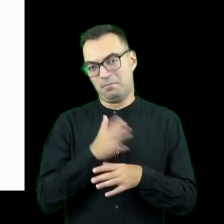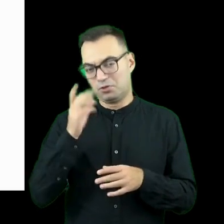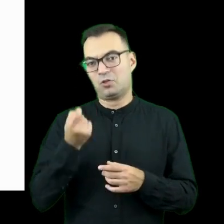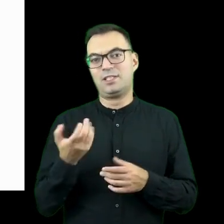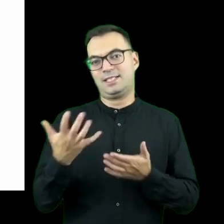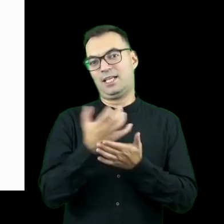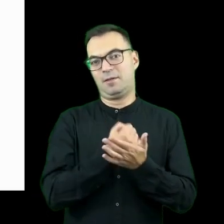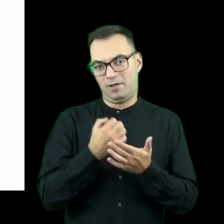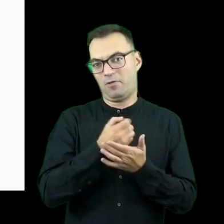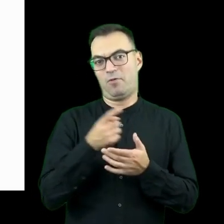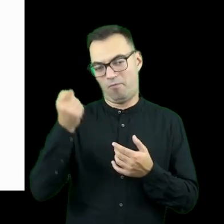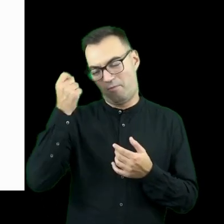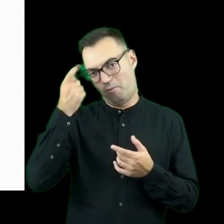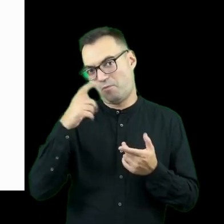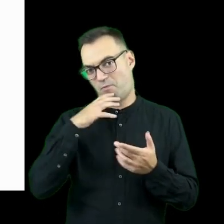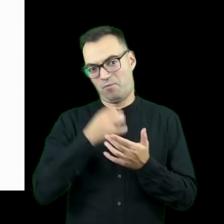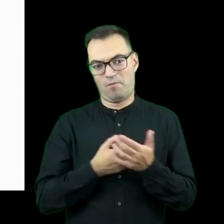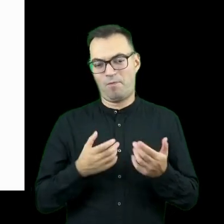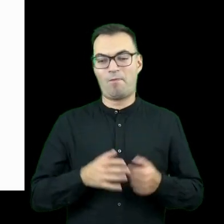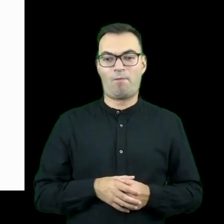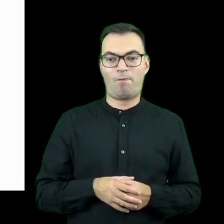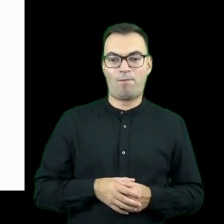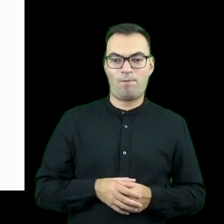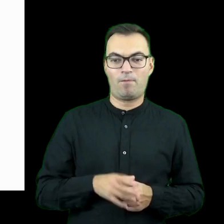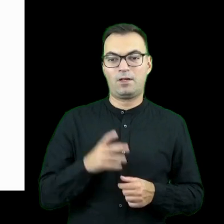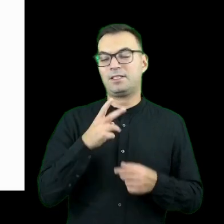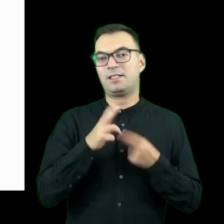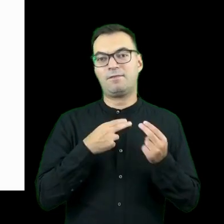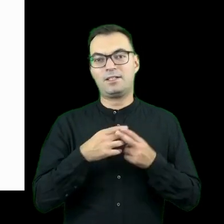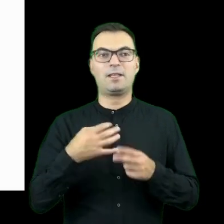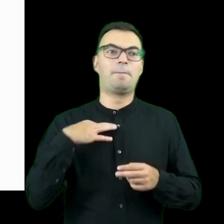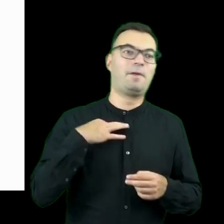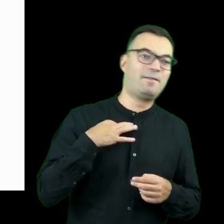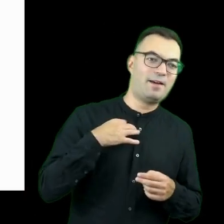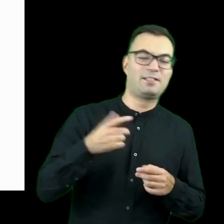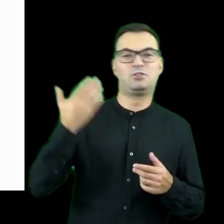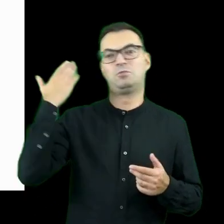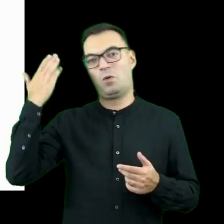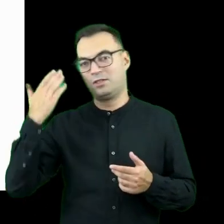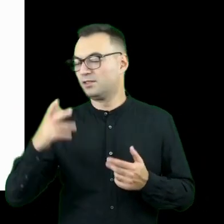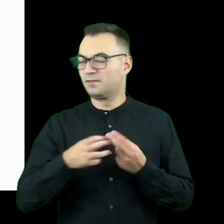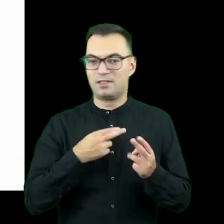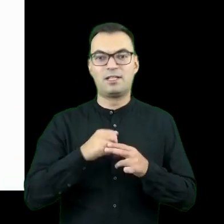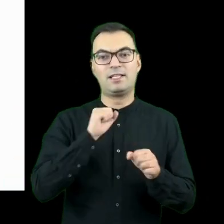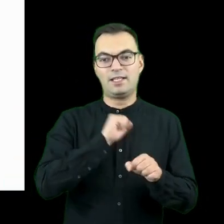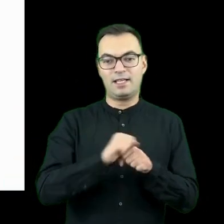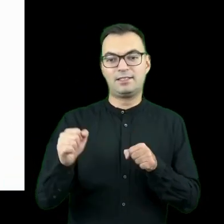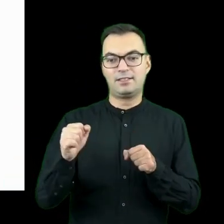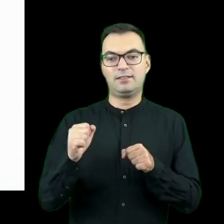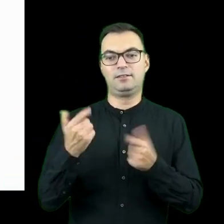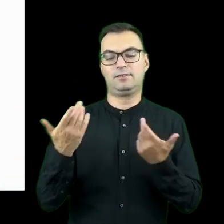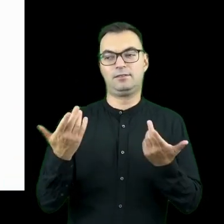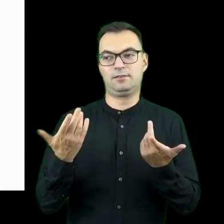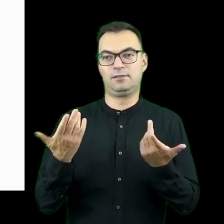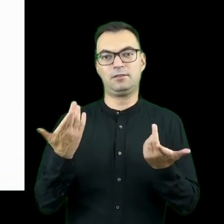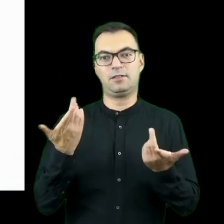firmy zarabiały stosując to rozwiązanie, no bo bez względu na to, czy ono jest komercyjne, czy niekomercyjne, przynosi ten,